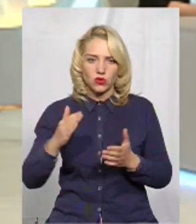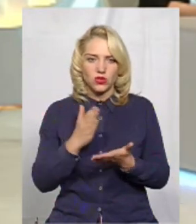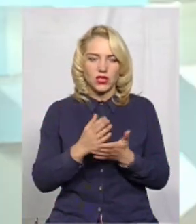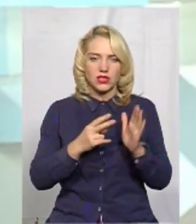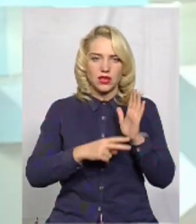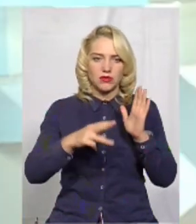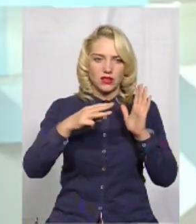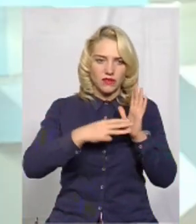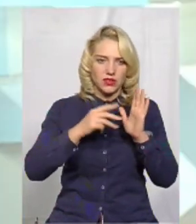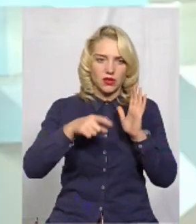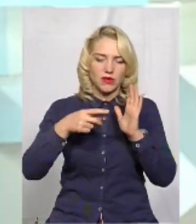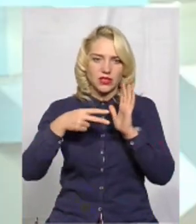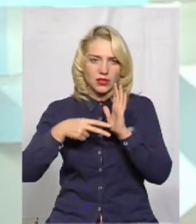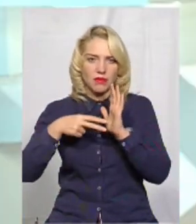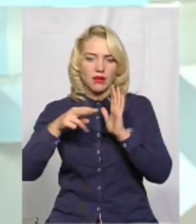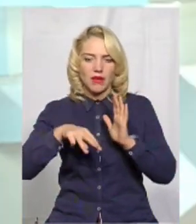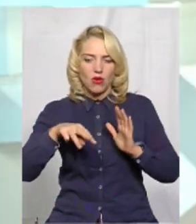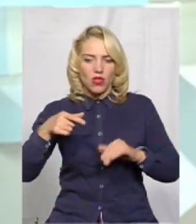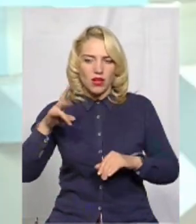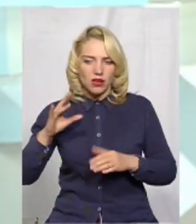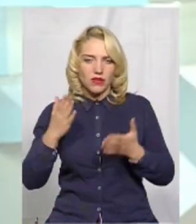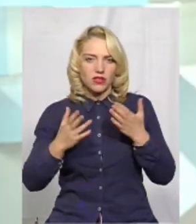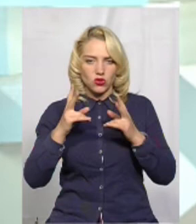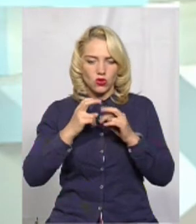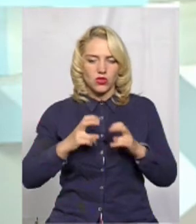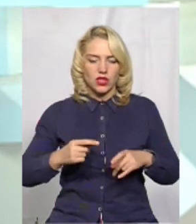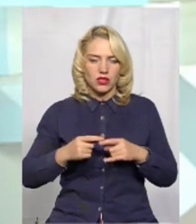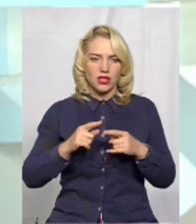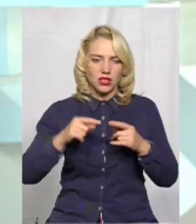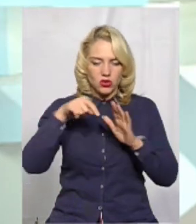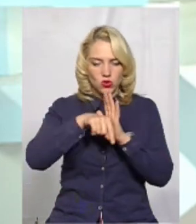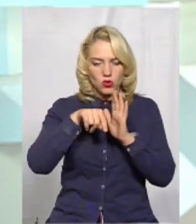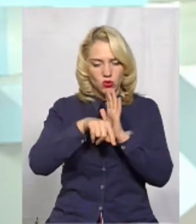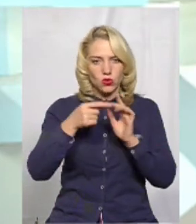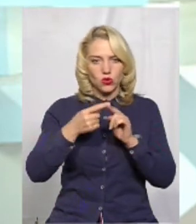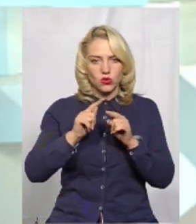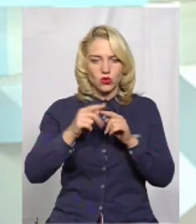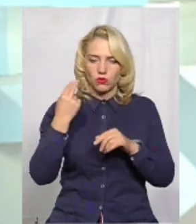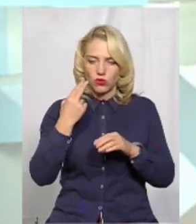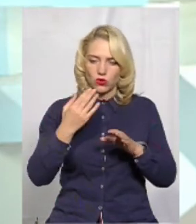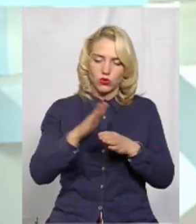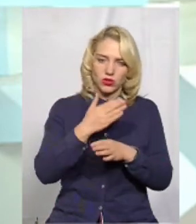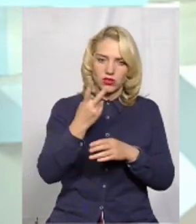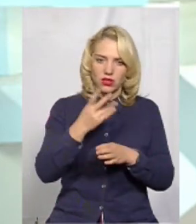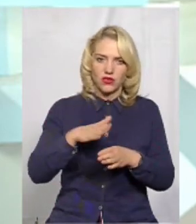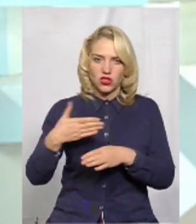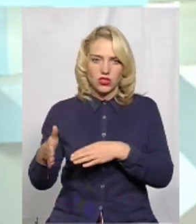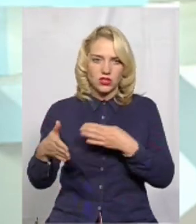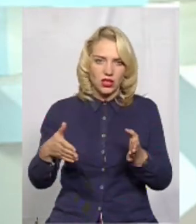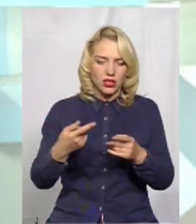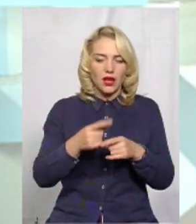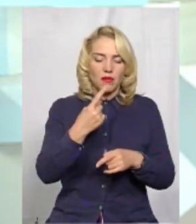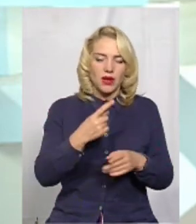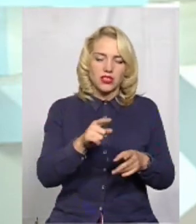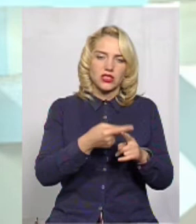78,7 мільйона гривень. Якщо розглянути структуру цього боргу, то він ділиться на дві частини. Перша частина – це та, яка